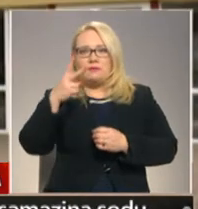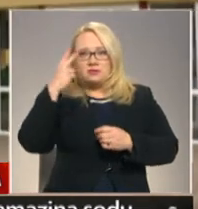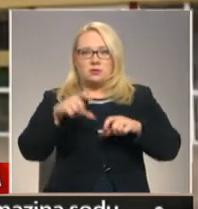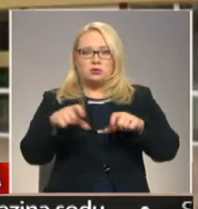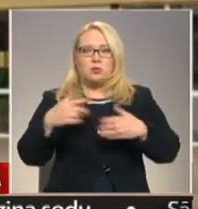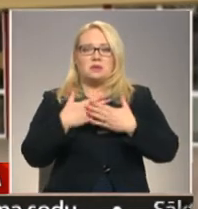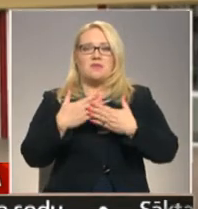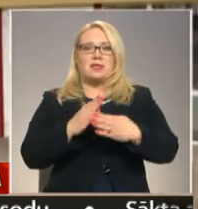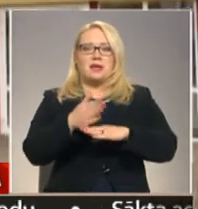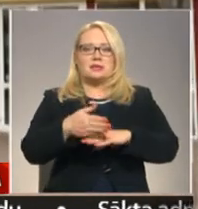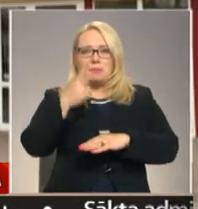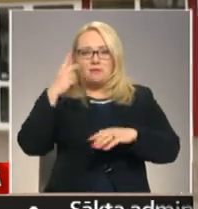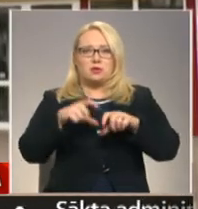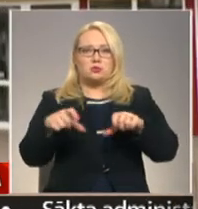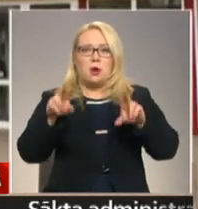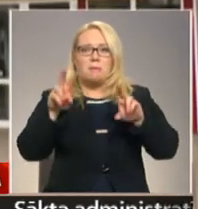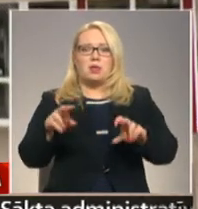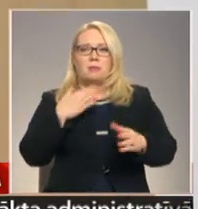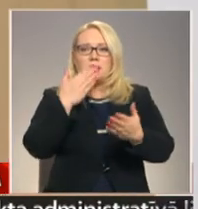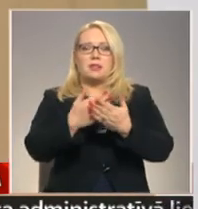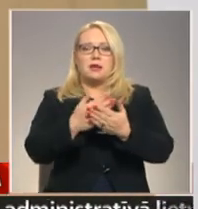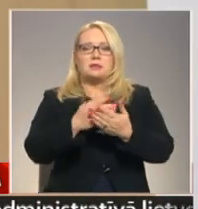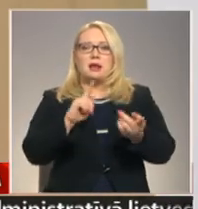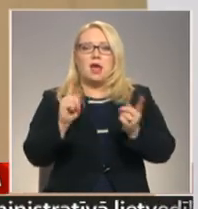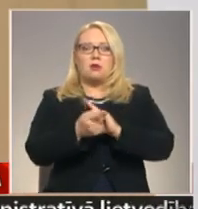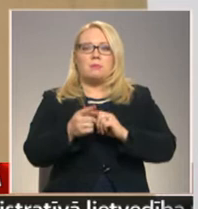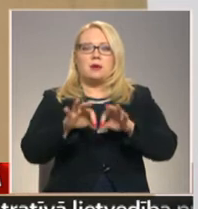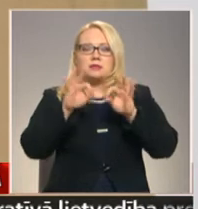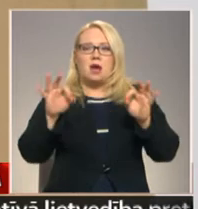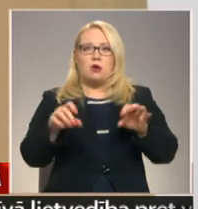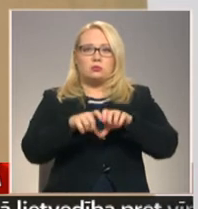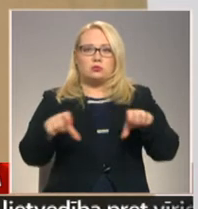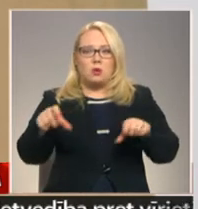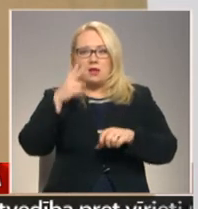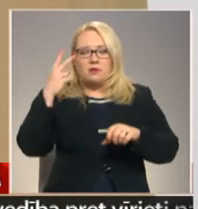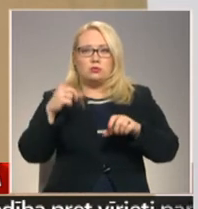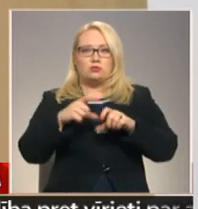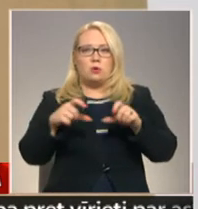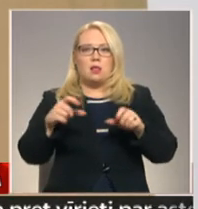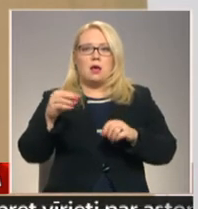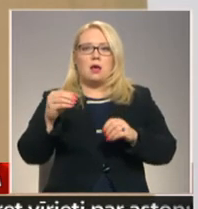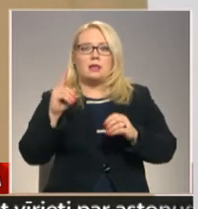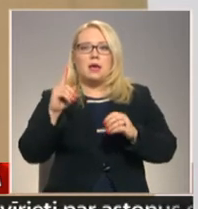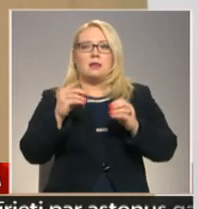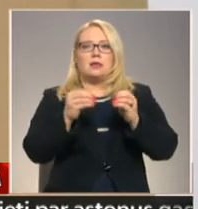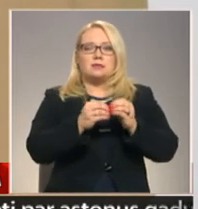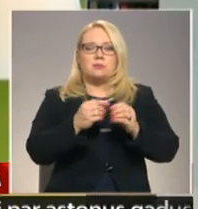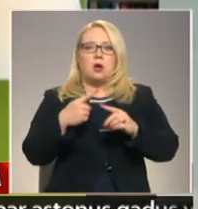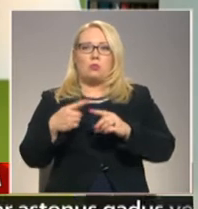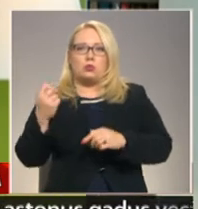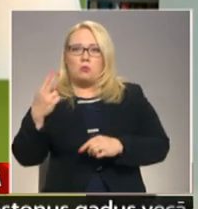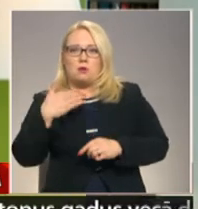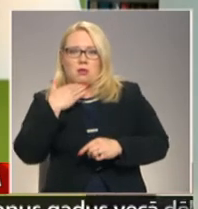Zvēniekciem vidusskolā, pētījumā ieteikts ir organizēt par sākumskolu. Vidusskolas posmā ir tikai 10. un 12. klases.